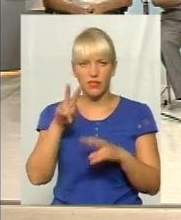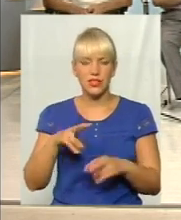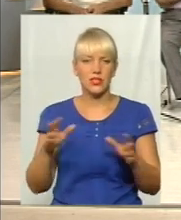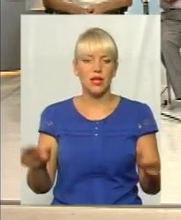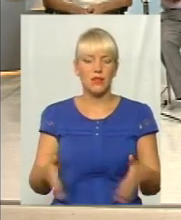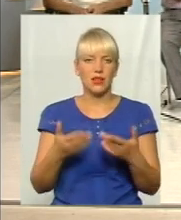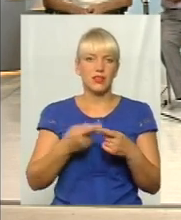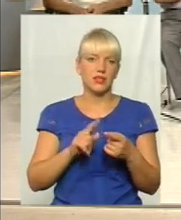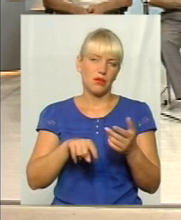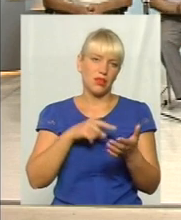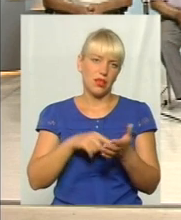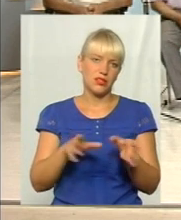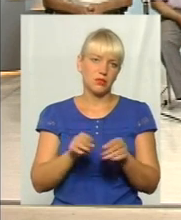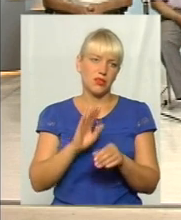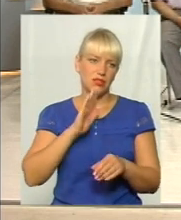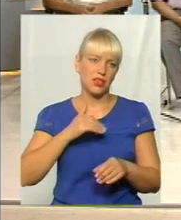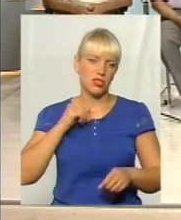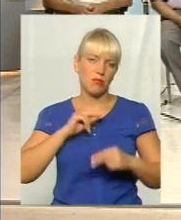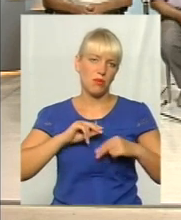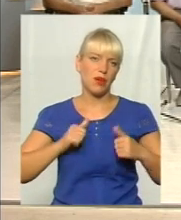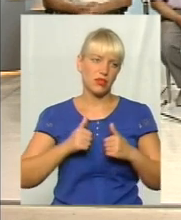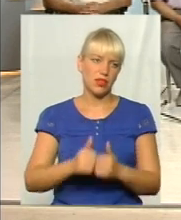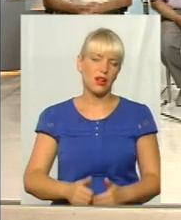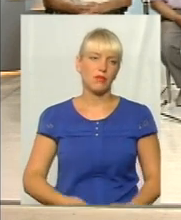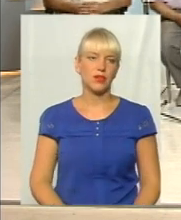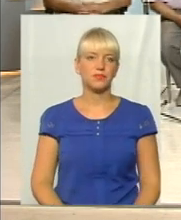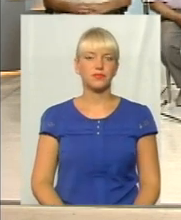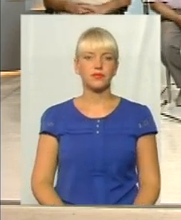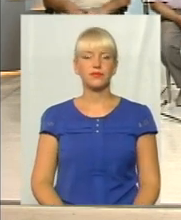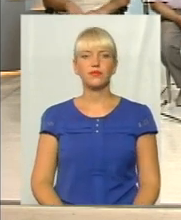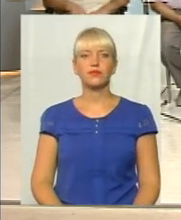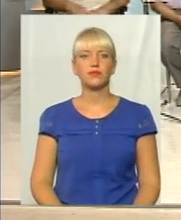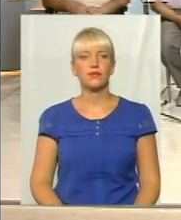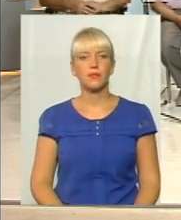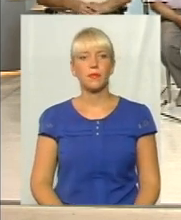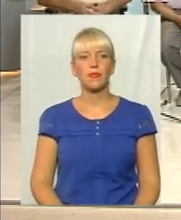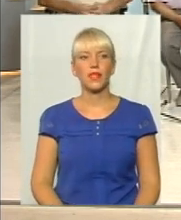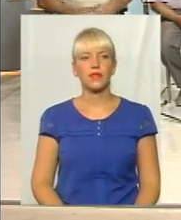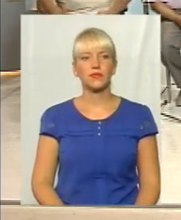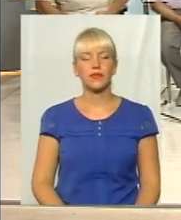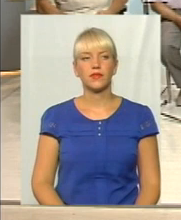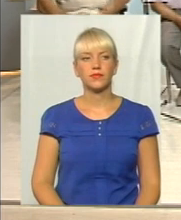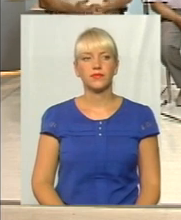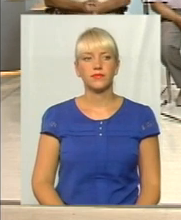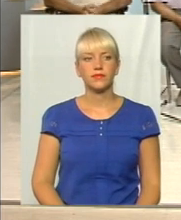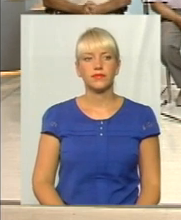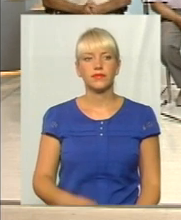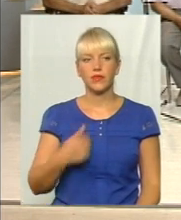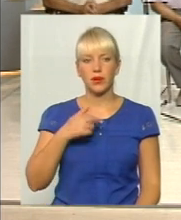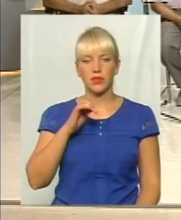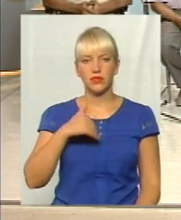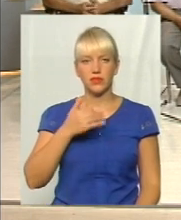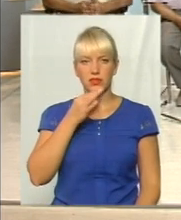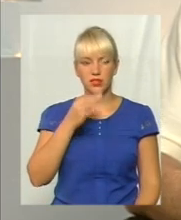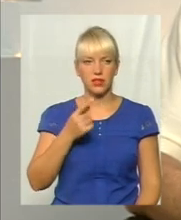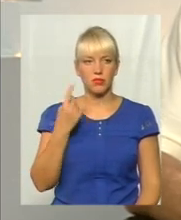підняти це питання спільно з нашими партнерами. І я думаю, що це питання в змозі вирішити. В робочому порядку, так. Ну, я хотів би сказати,